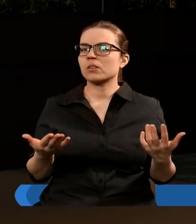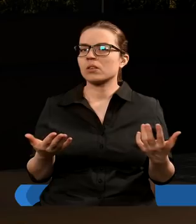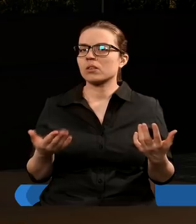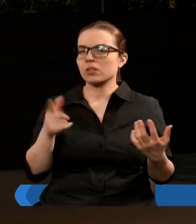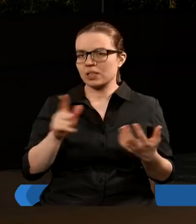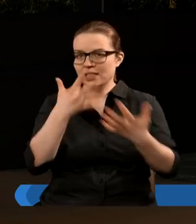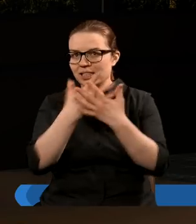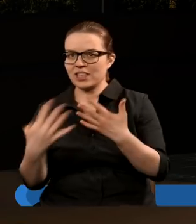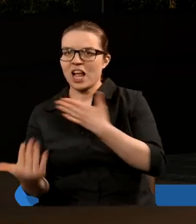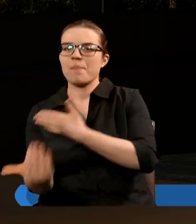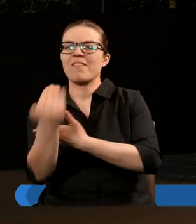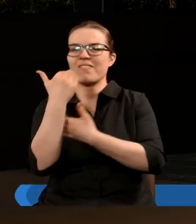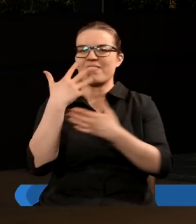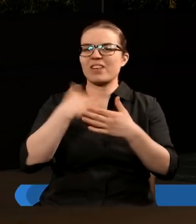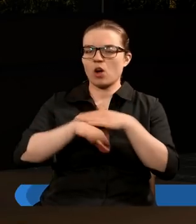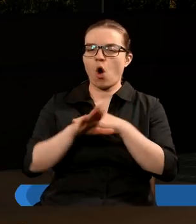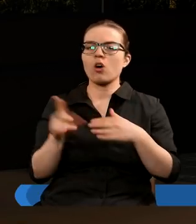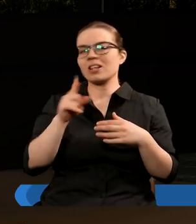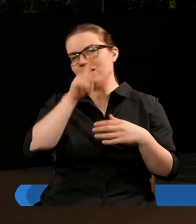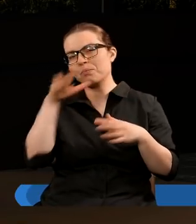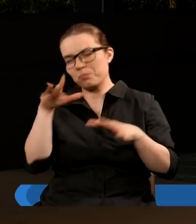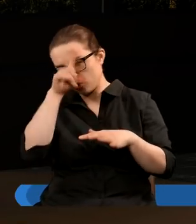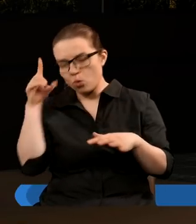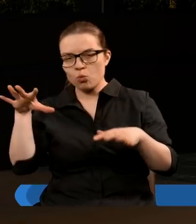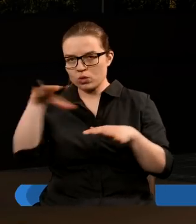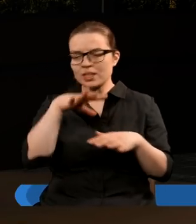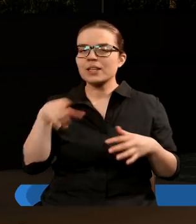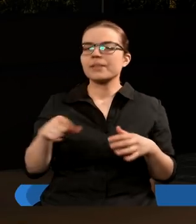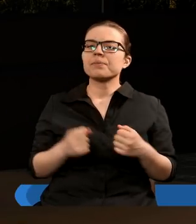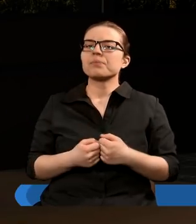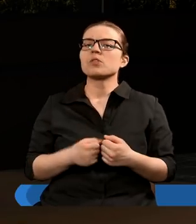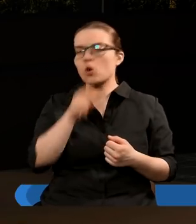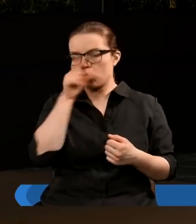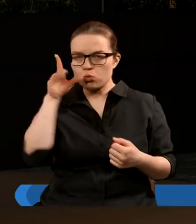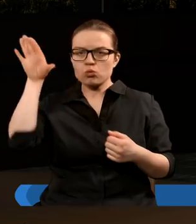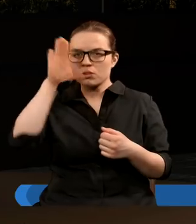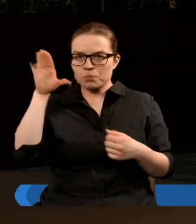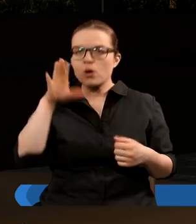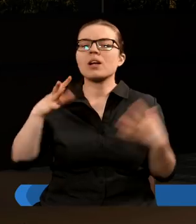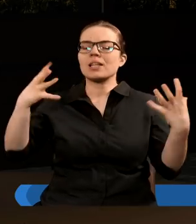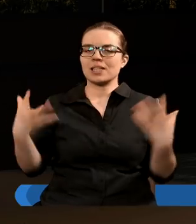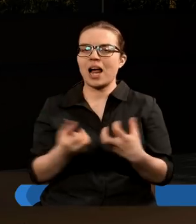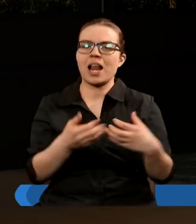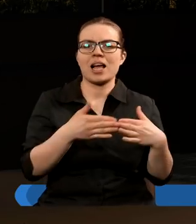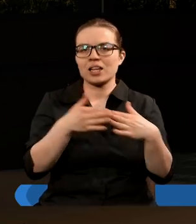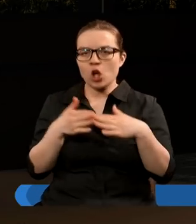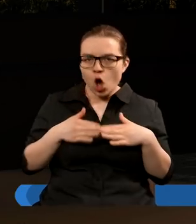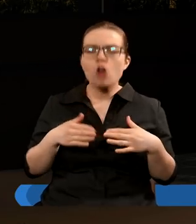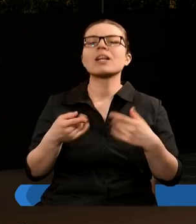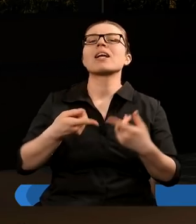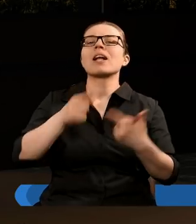ziemi wychodzi, czyli na miejscu odludnym, na miejscu, w którym kiedyś lud Boży znalazł swoje schronienie przed